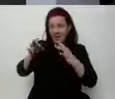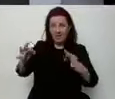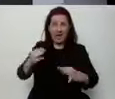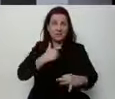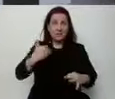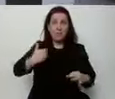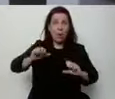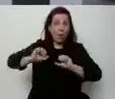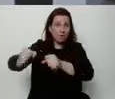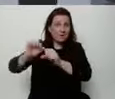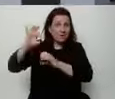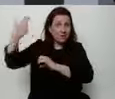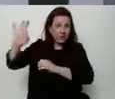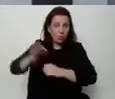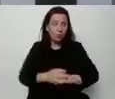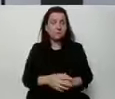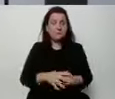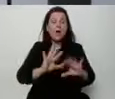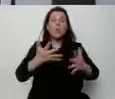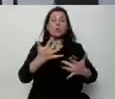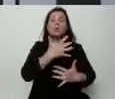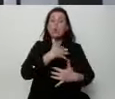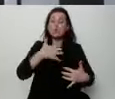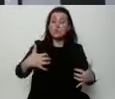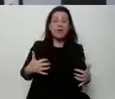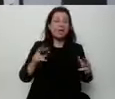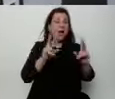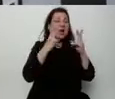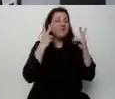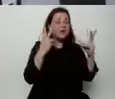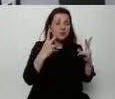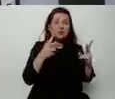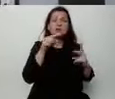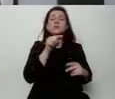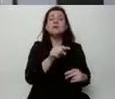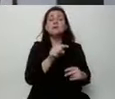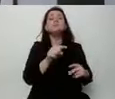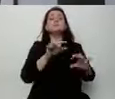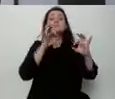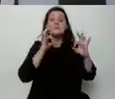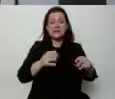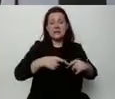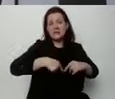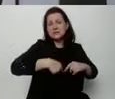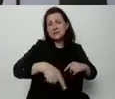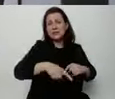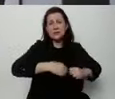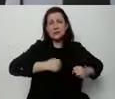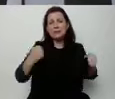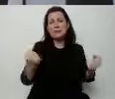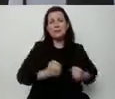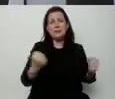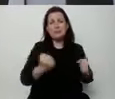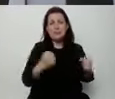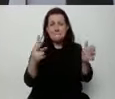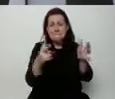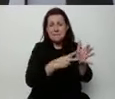Jeżeli chodzi o gospodarkę, to to, co najważniejsze, to to, że szykuje nam się olbrzymi deficyt